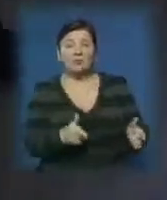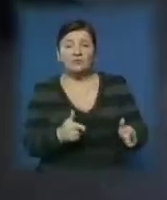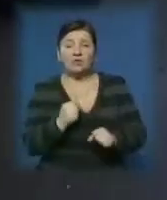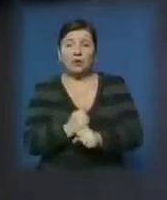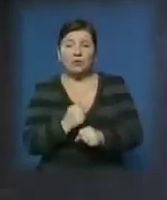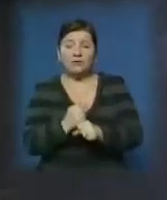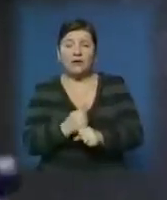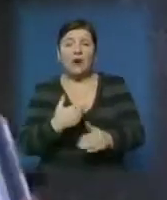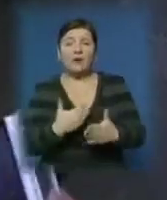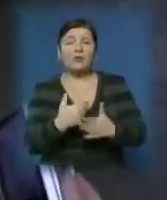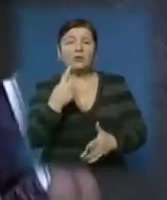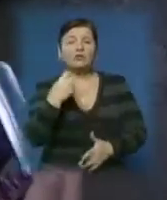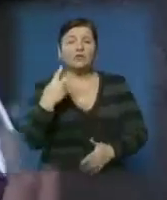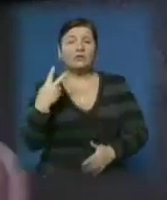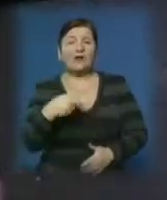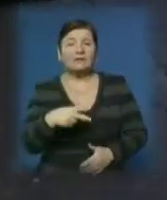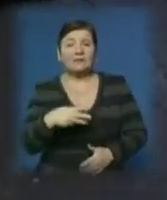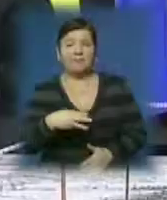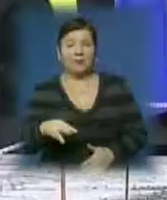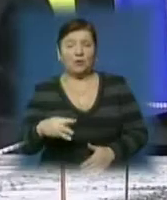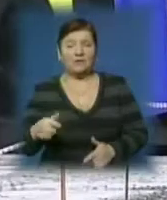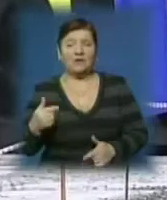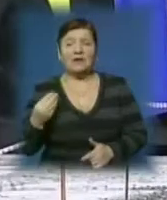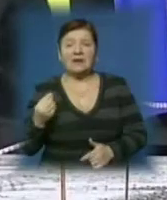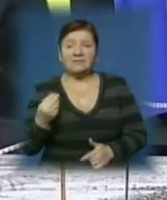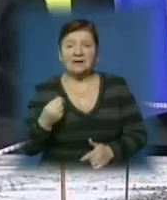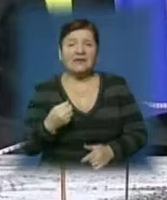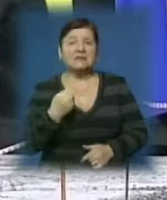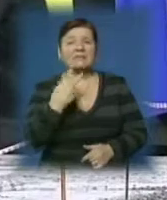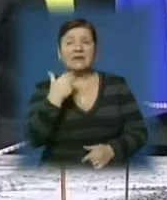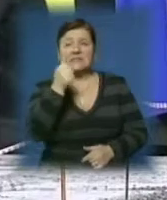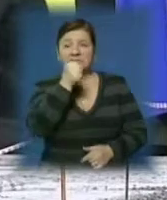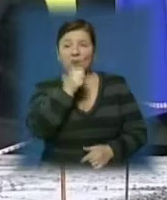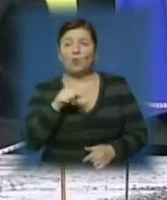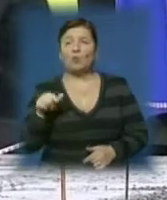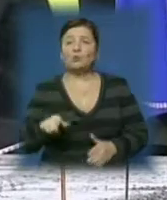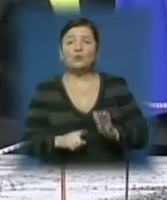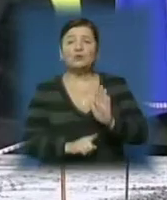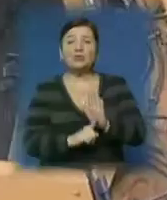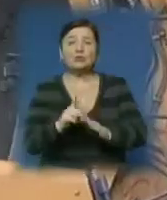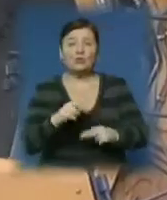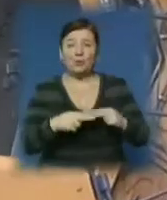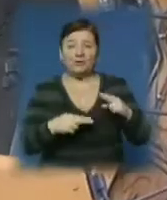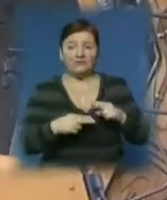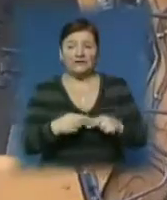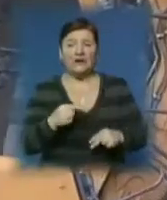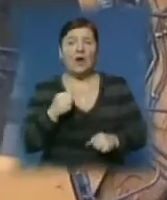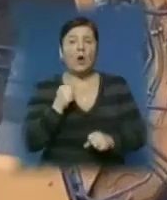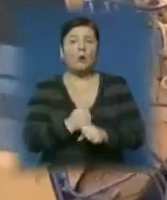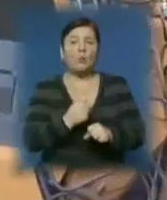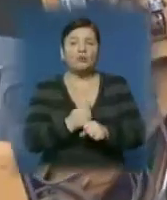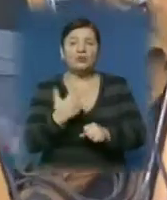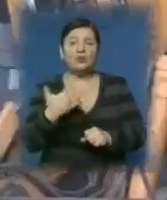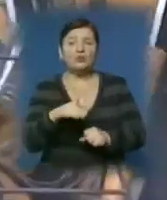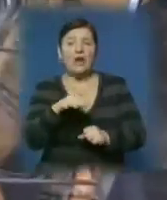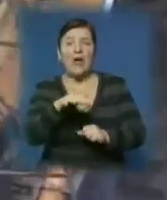на які витратили понад 120 мільйонів гривень. Із 2013-го тут розпочалося будівництво. Наразі робочі встигли